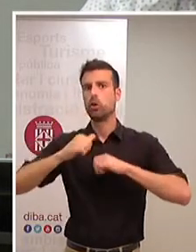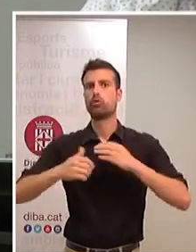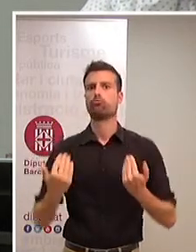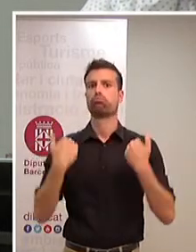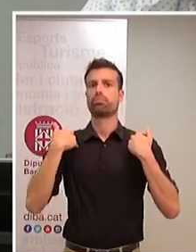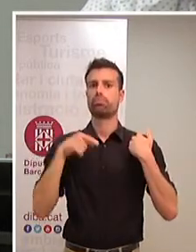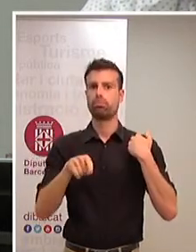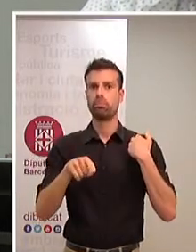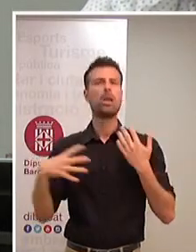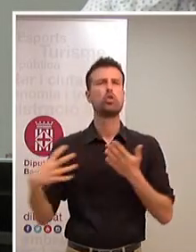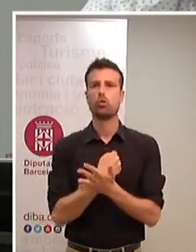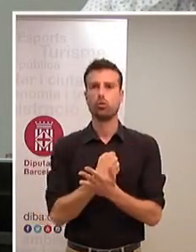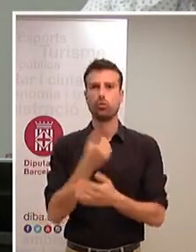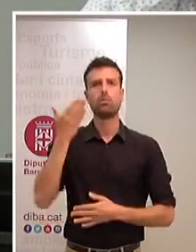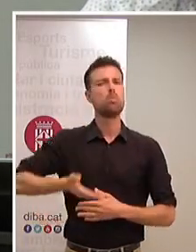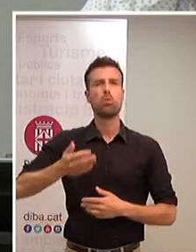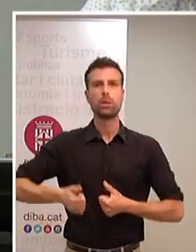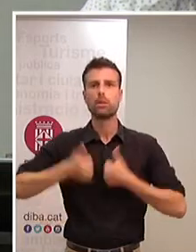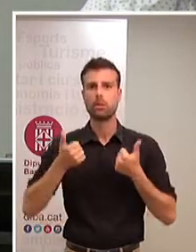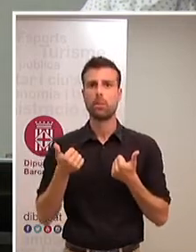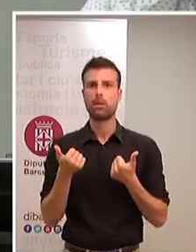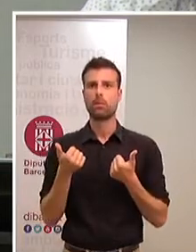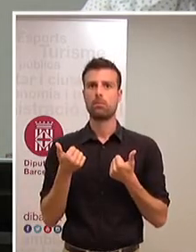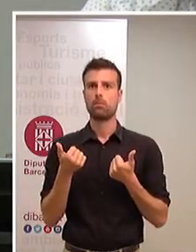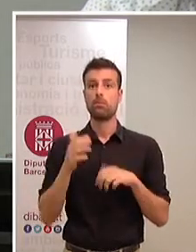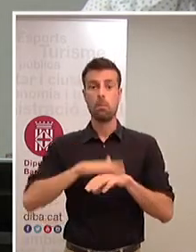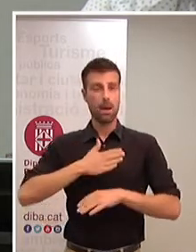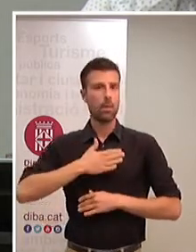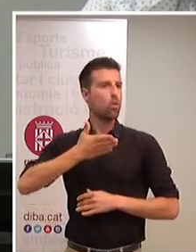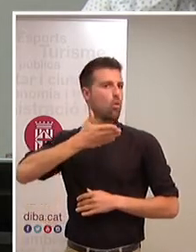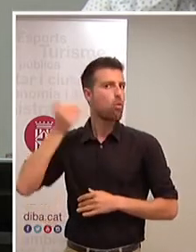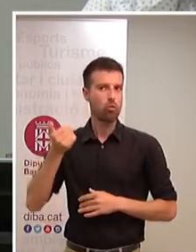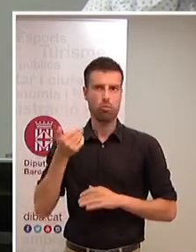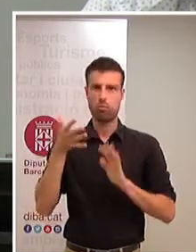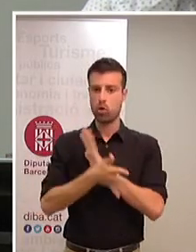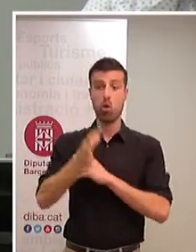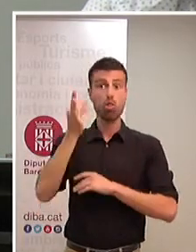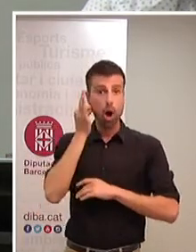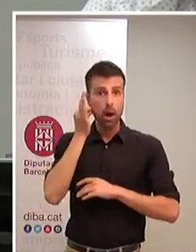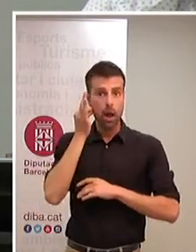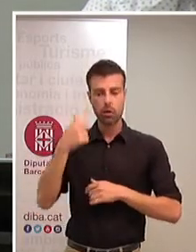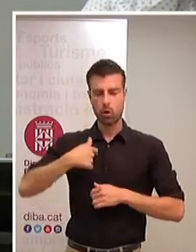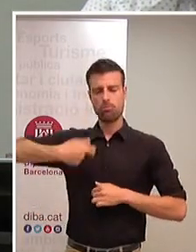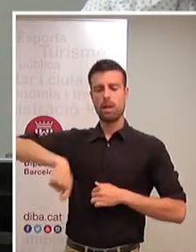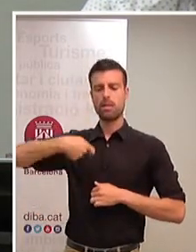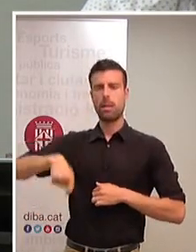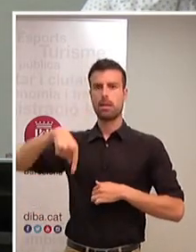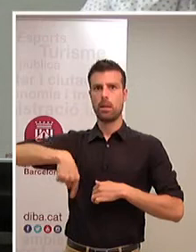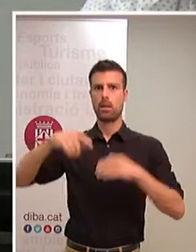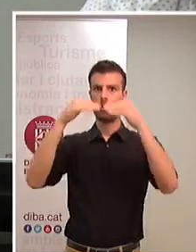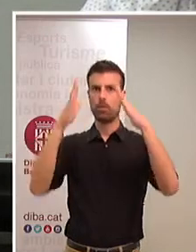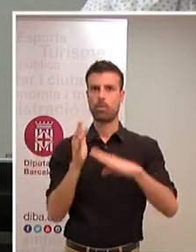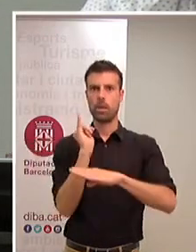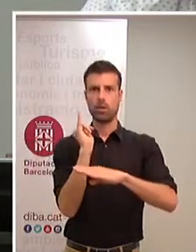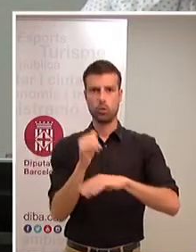tots els més importants i per tant ha estat un honor com a dona poder presidir aquesta institució. Crec